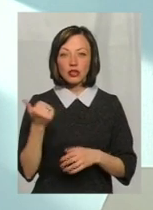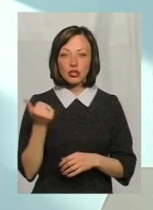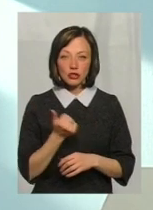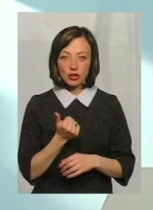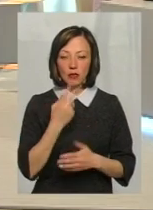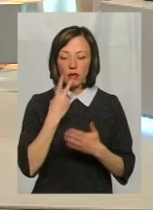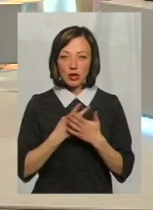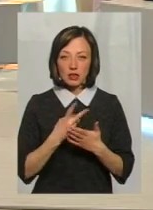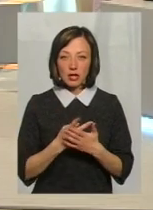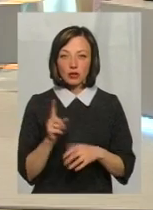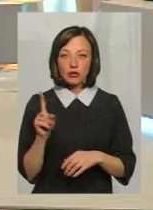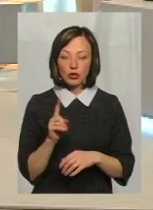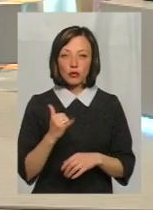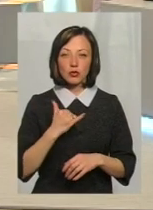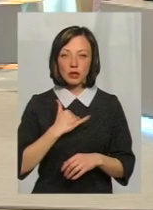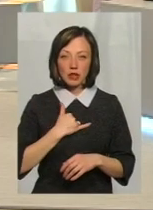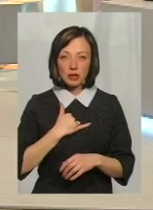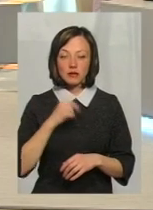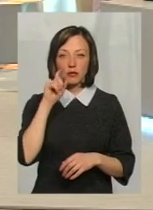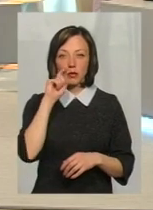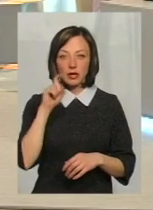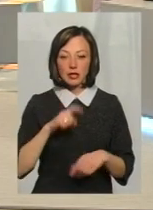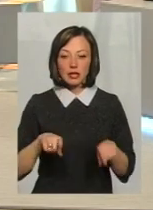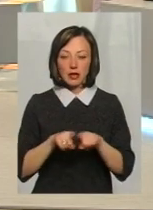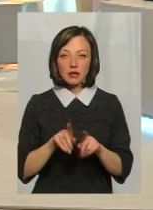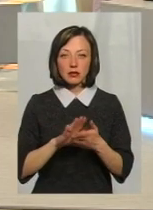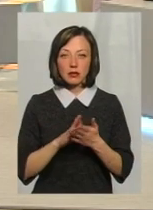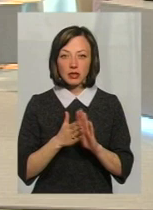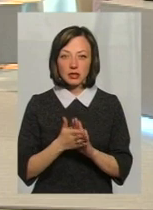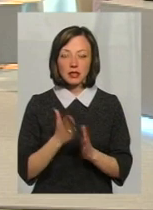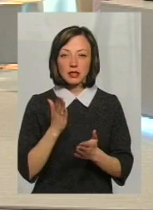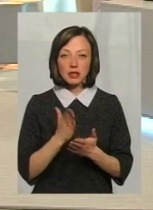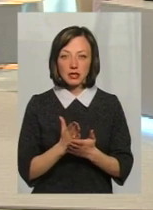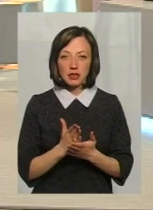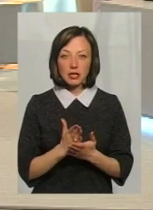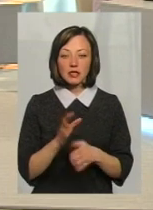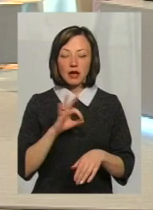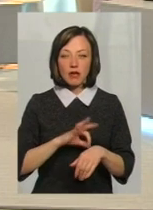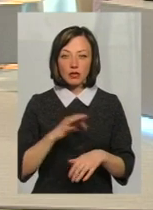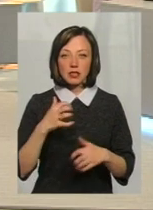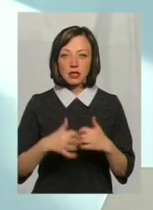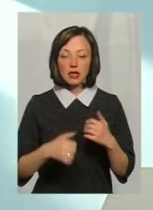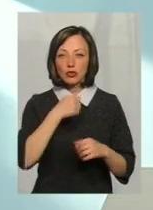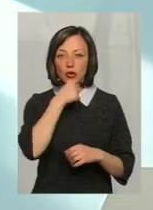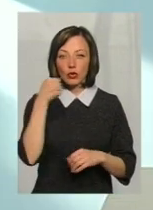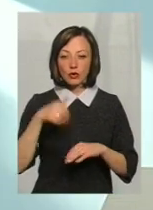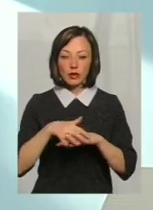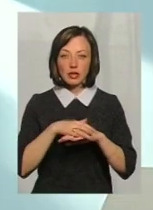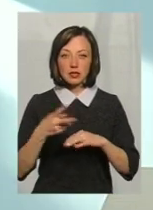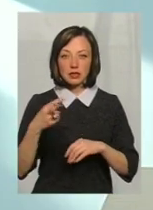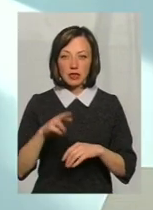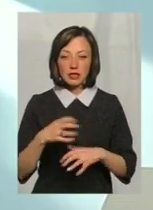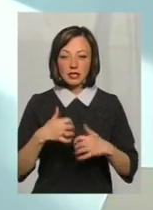показала, що у нас і в Україні така тенденція спостерігається ріст захворюваності серед дорослого населення,